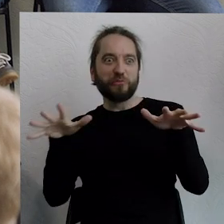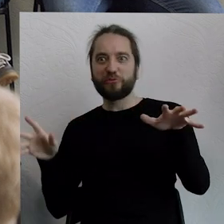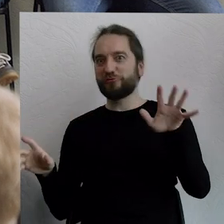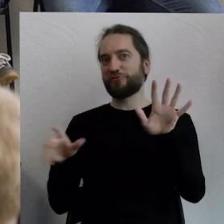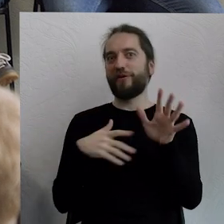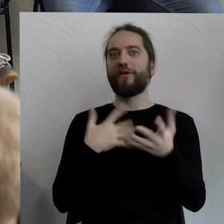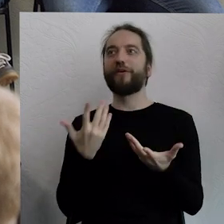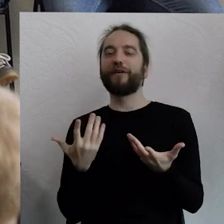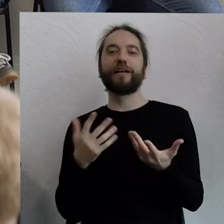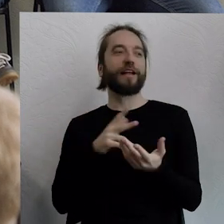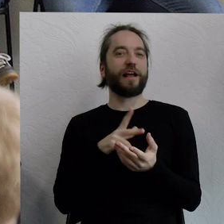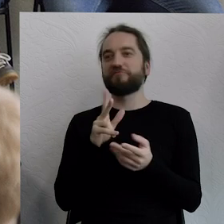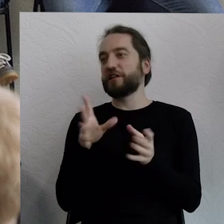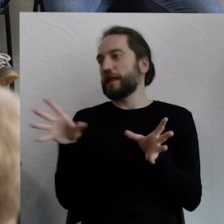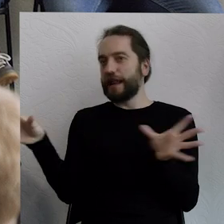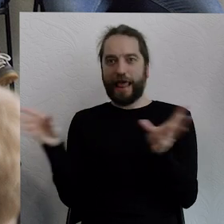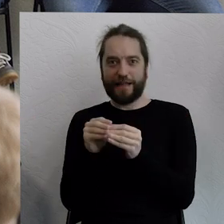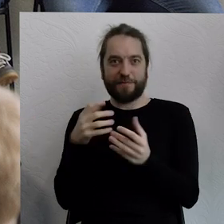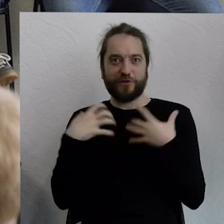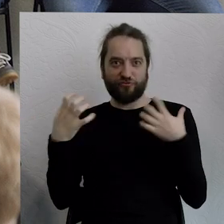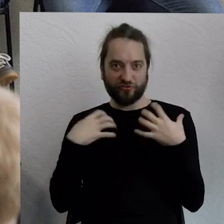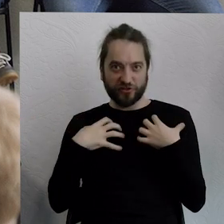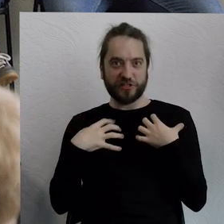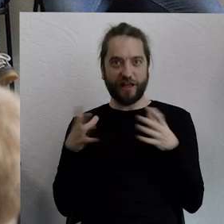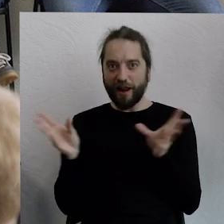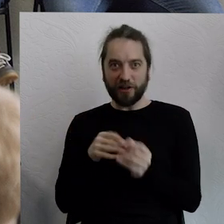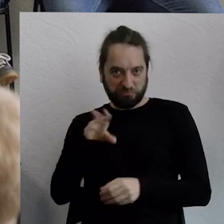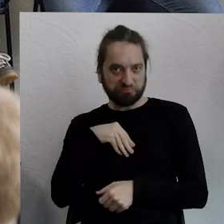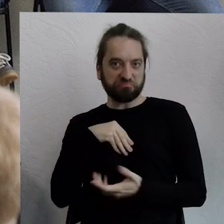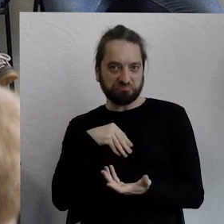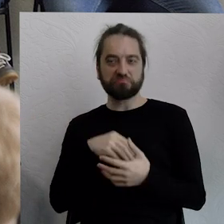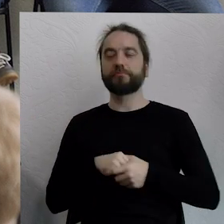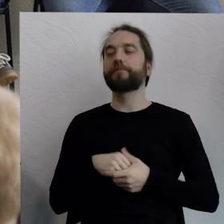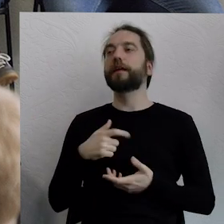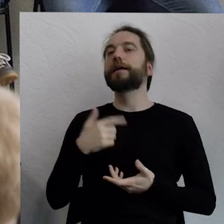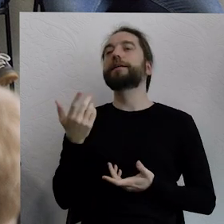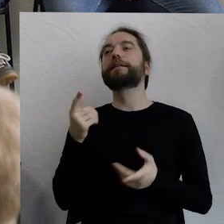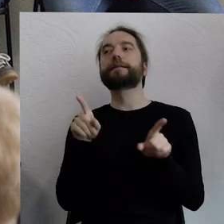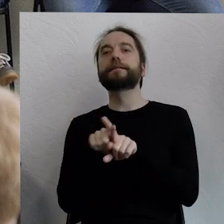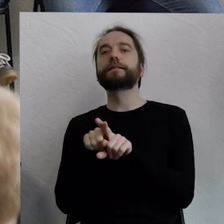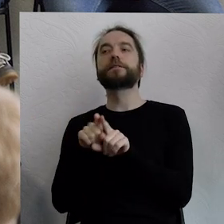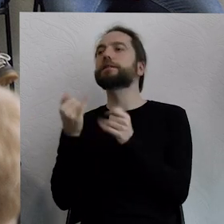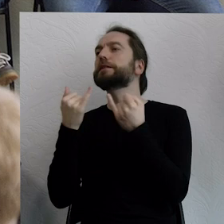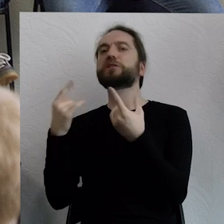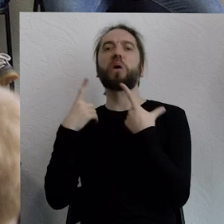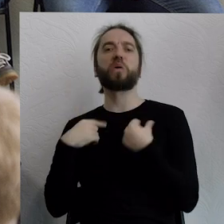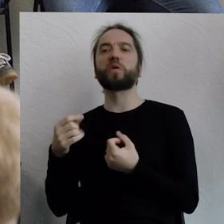Że naturalnie sobie obok nas przebywają. I zastanawiam się, pytam przechodzące obok osoby,